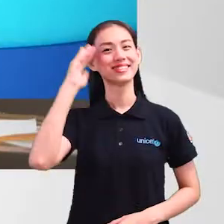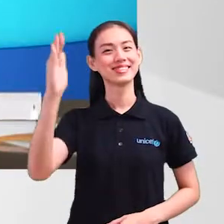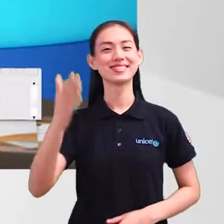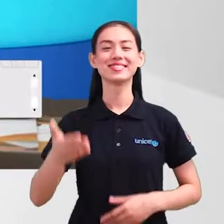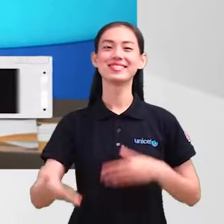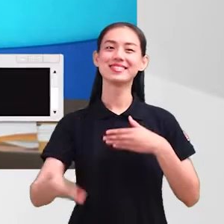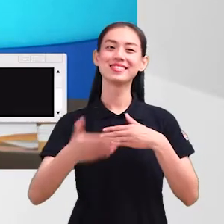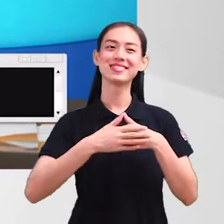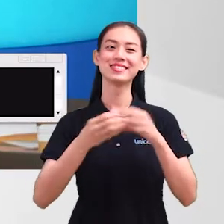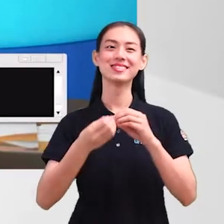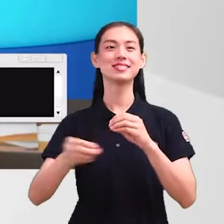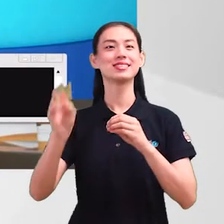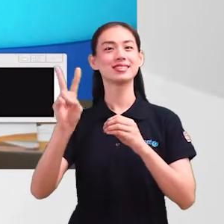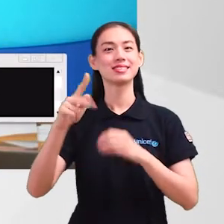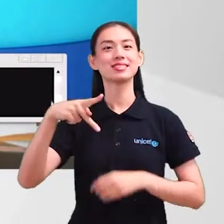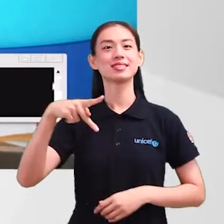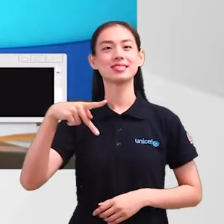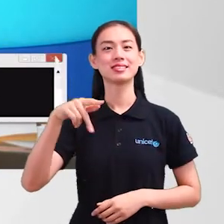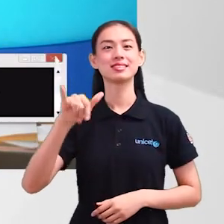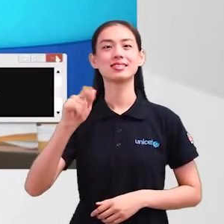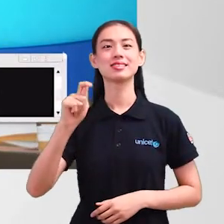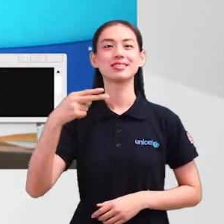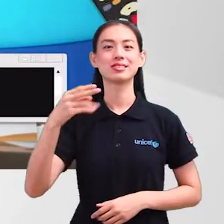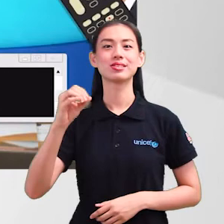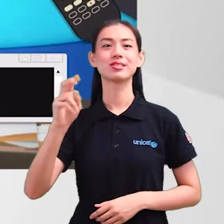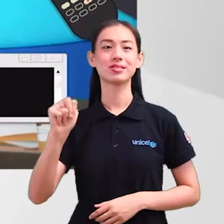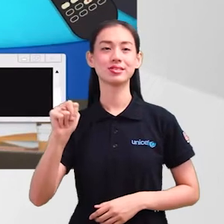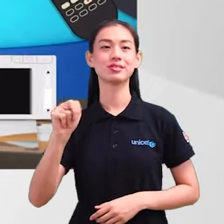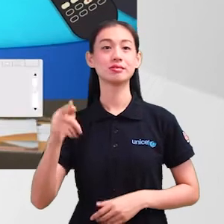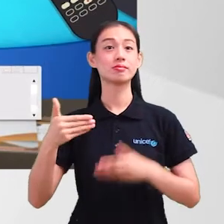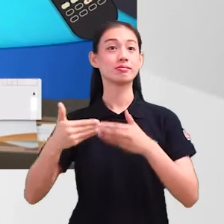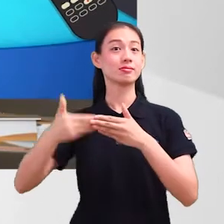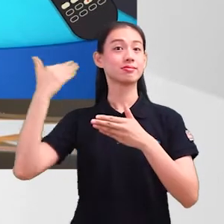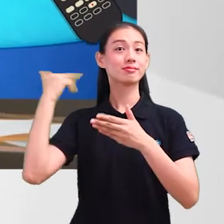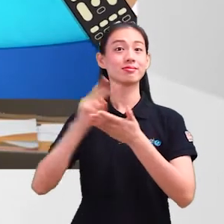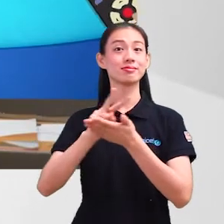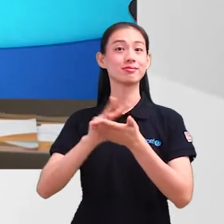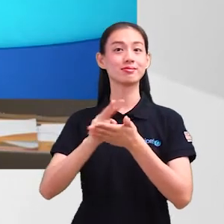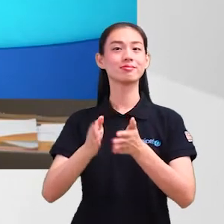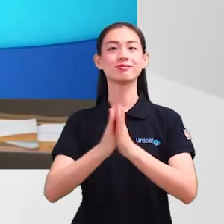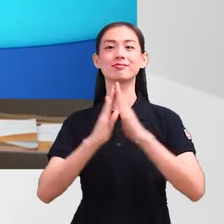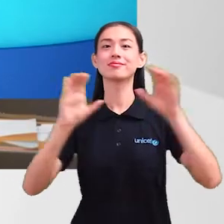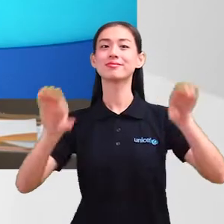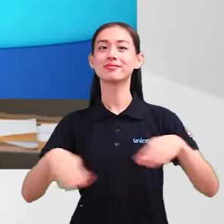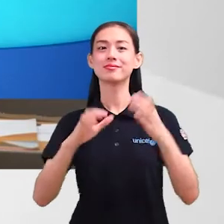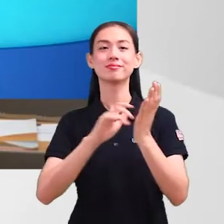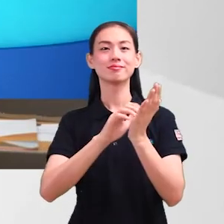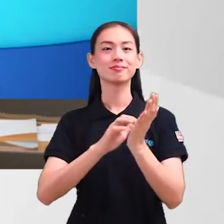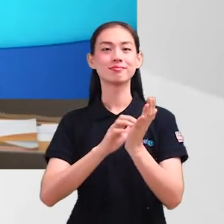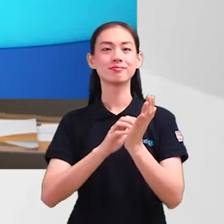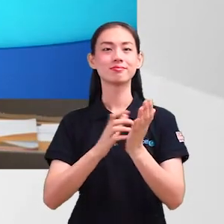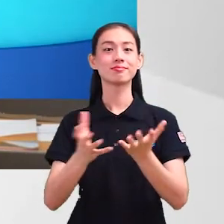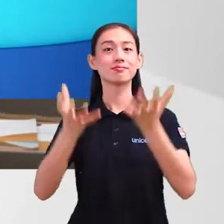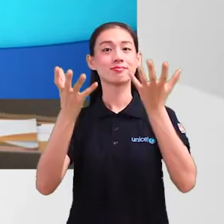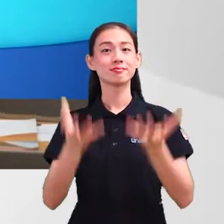Halo world, selamat kembali ke episod kedua siri Python Cabaran di akhir video yang lepas meminta anda untuk membina sebuah